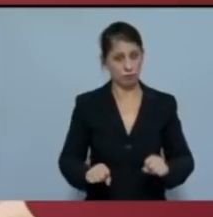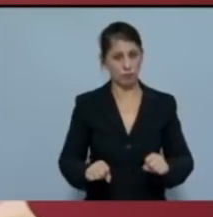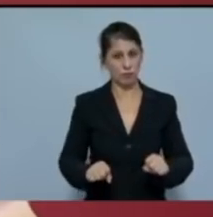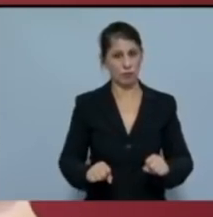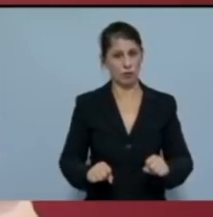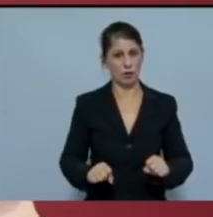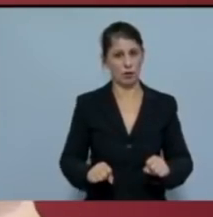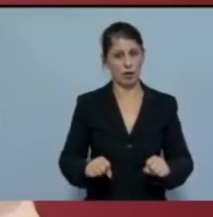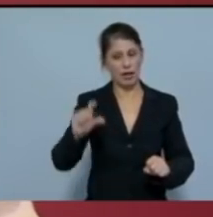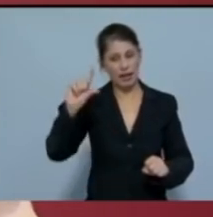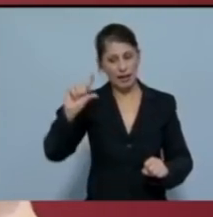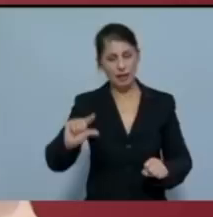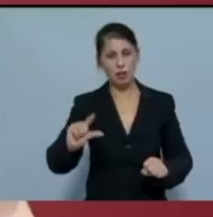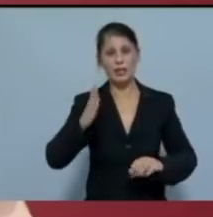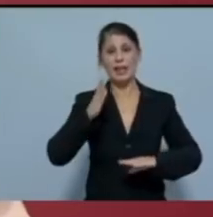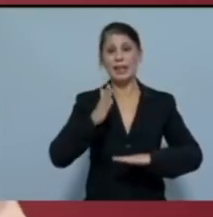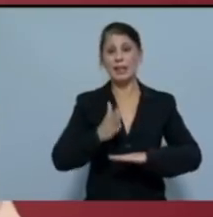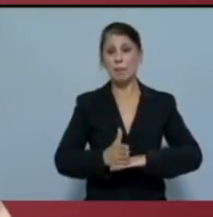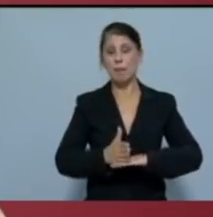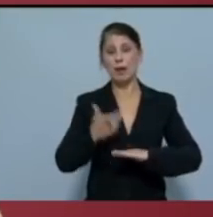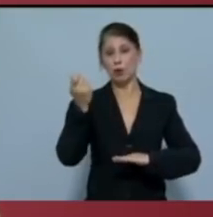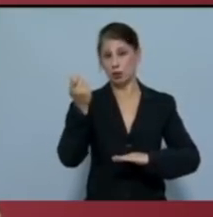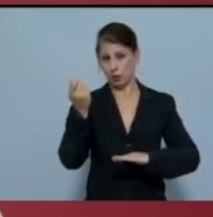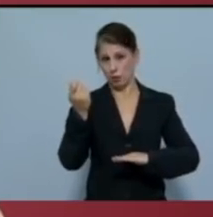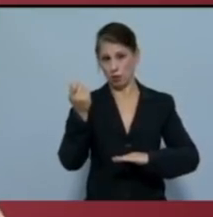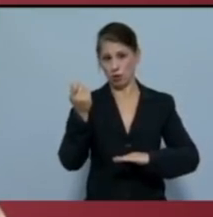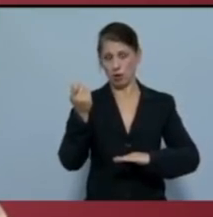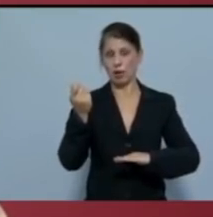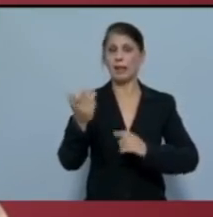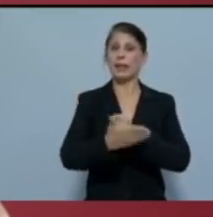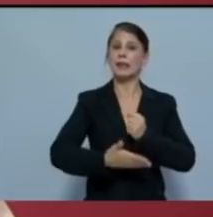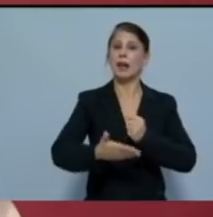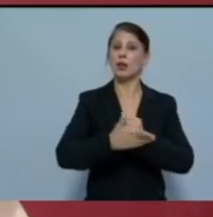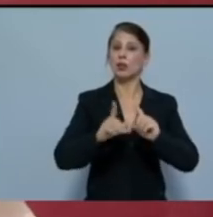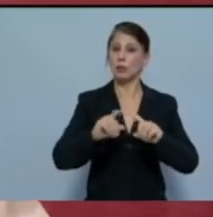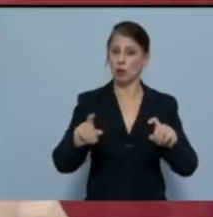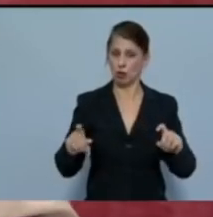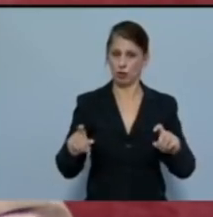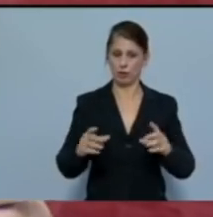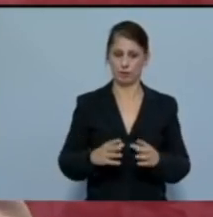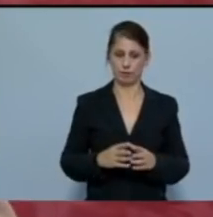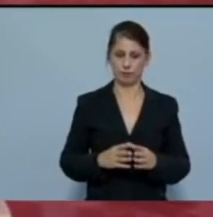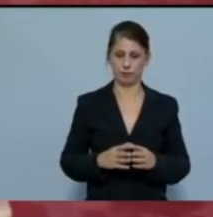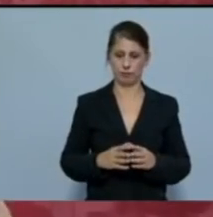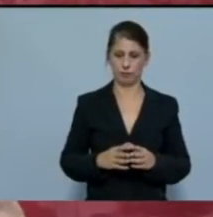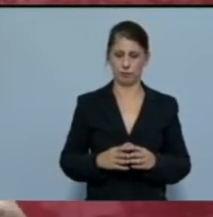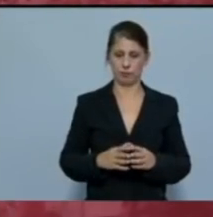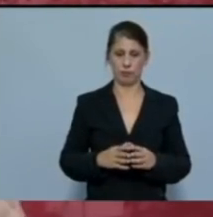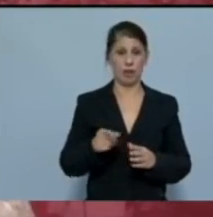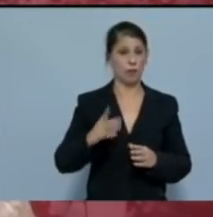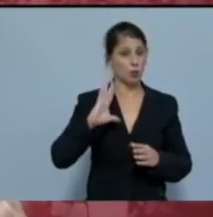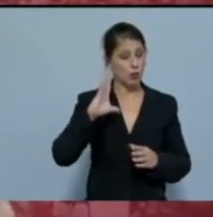κατώτερων εγγυημένων τιμών για τα αγροτικά προϊόντα. Μέσα από τους